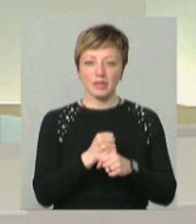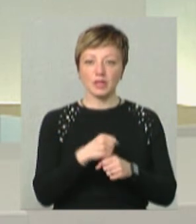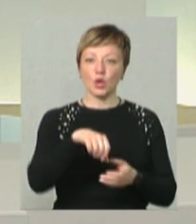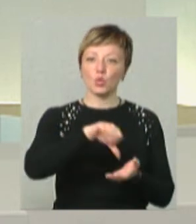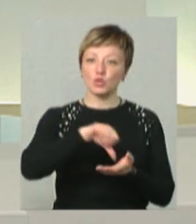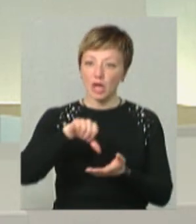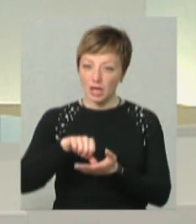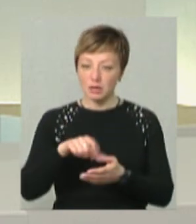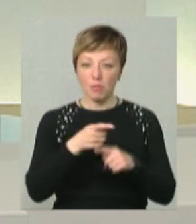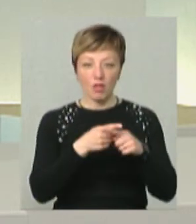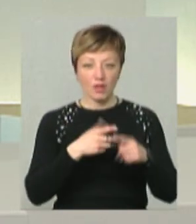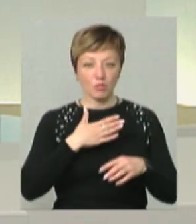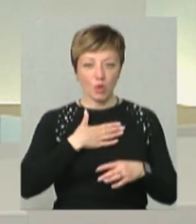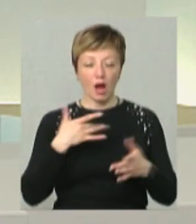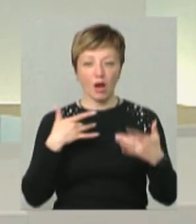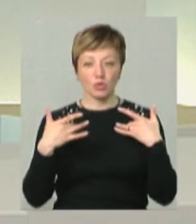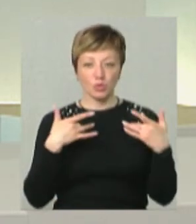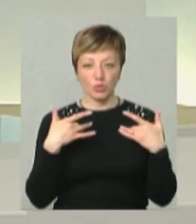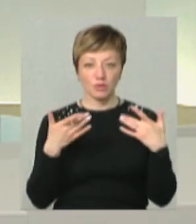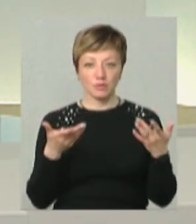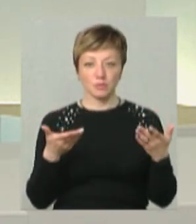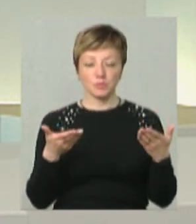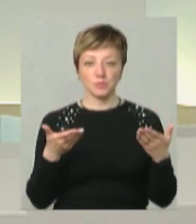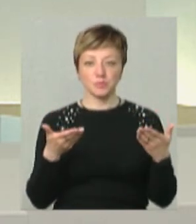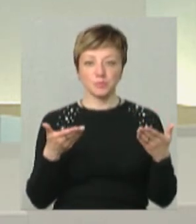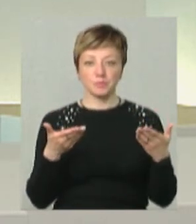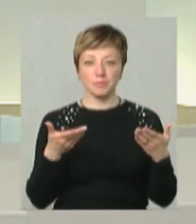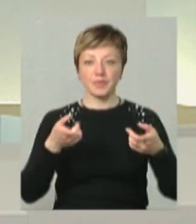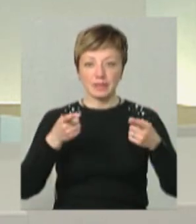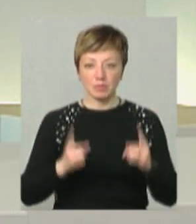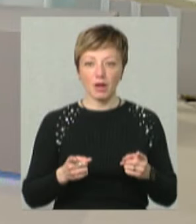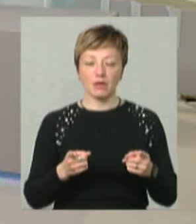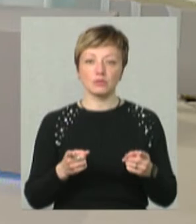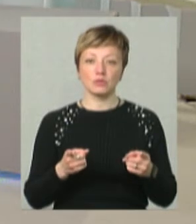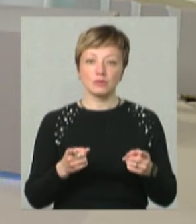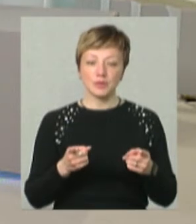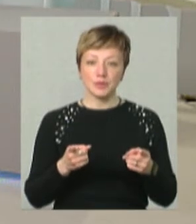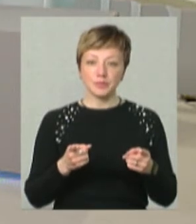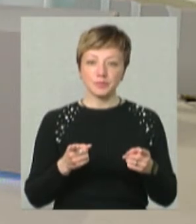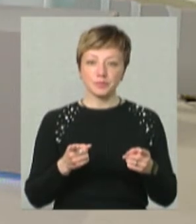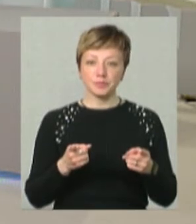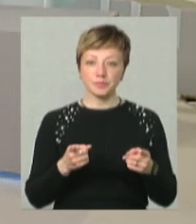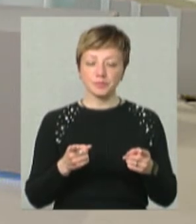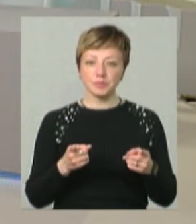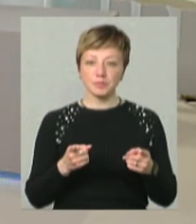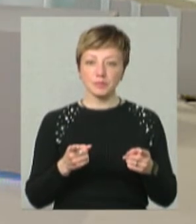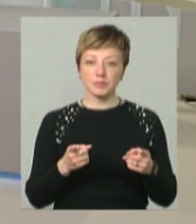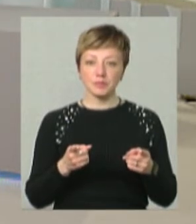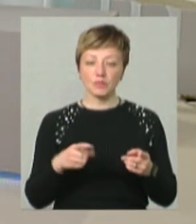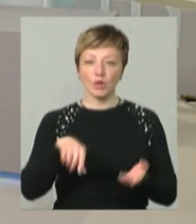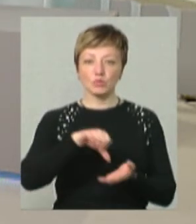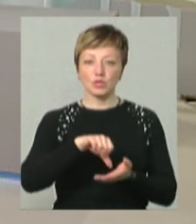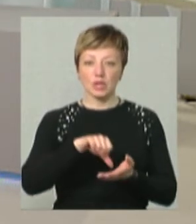І учасників, половину моїх акторів, ну, справжніх, ну, не акторів, а